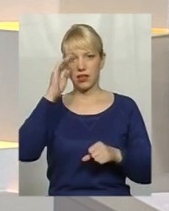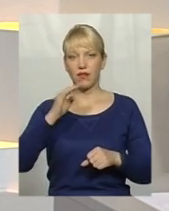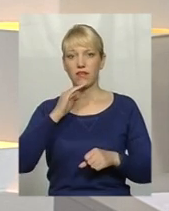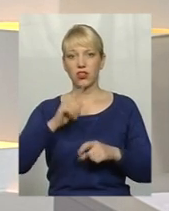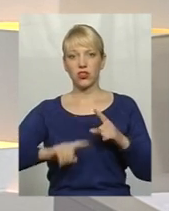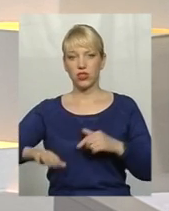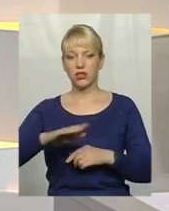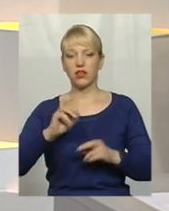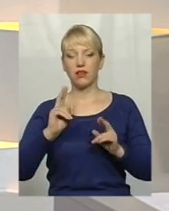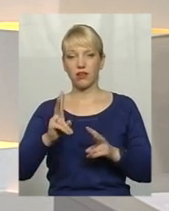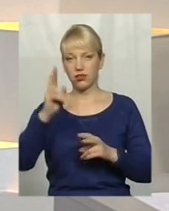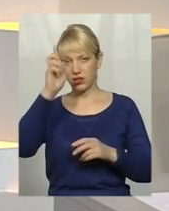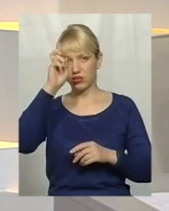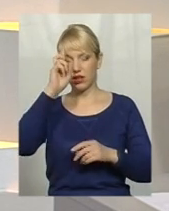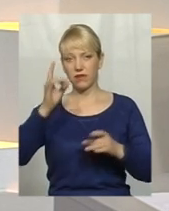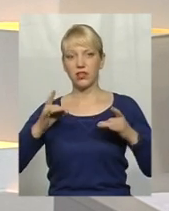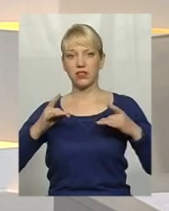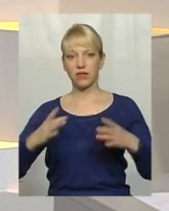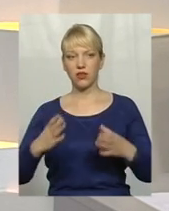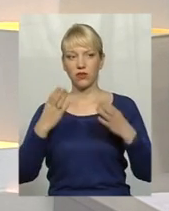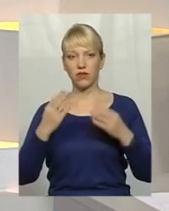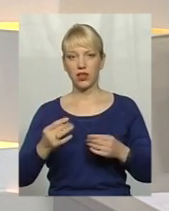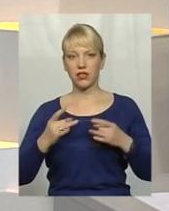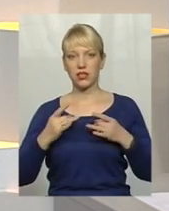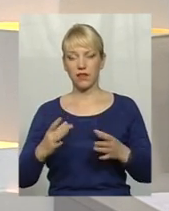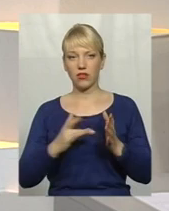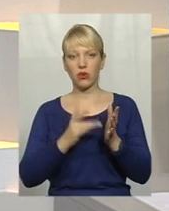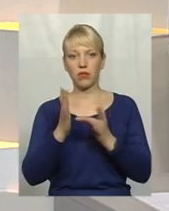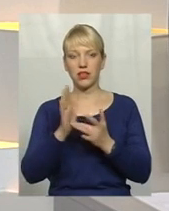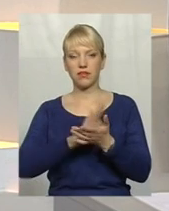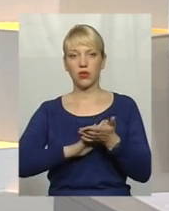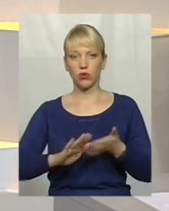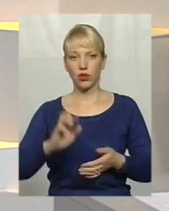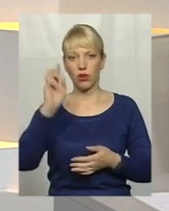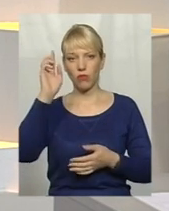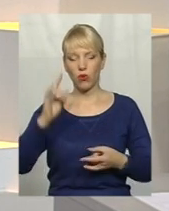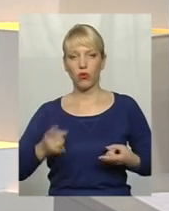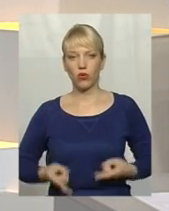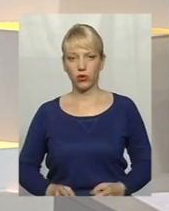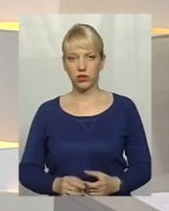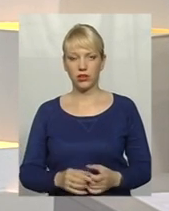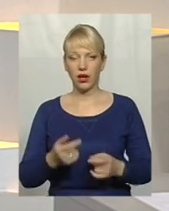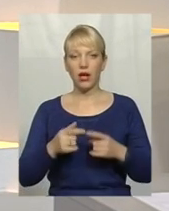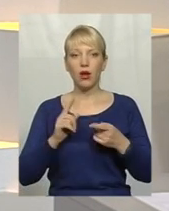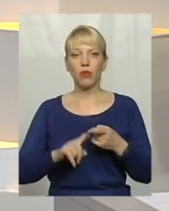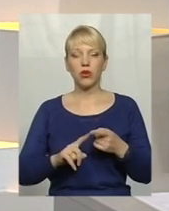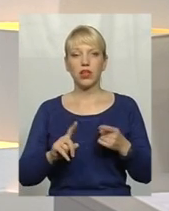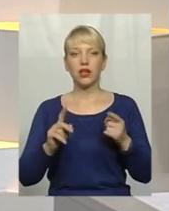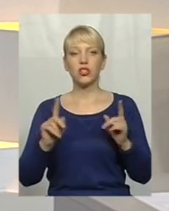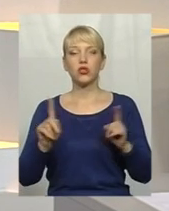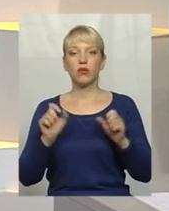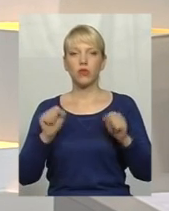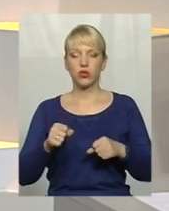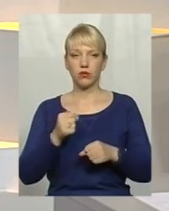свято у День свята Покрова Пресвятої Богородиці. Про те, що можемо